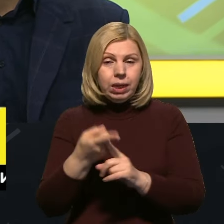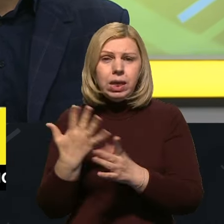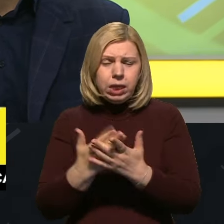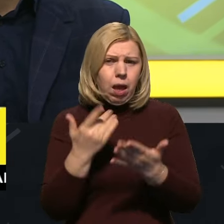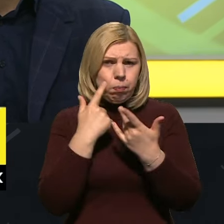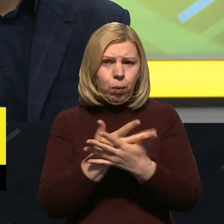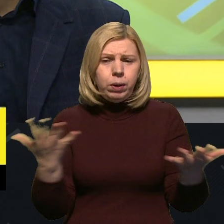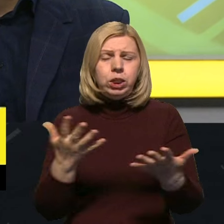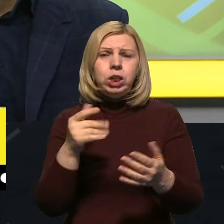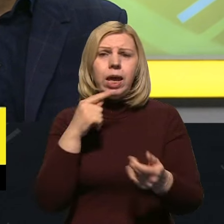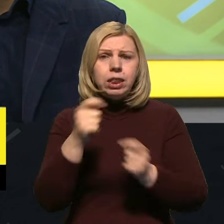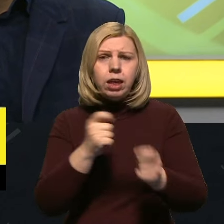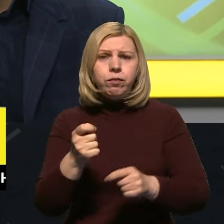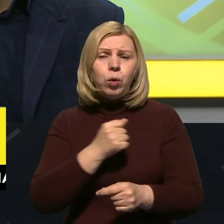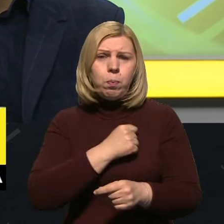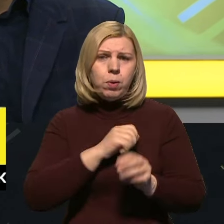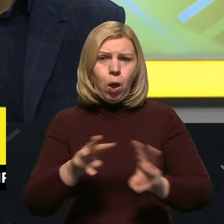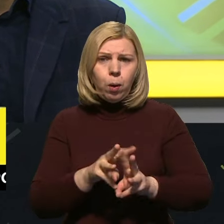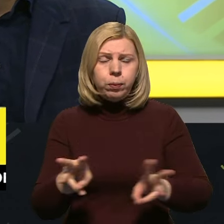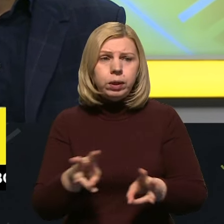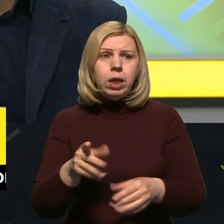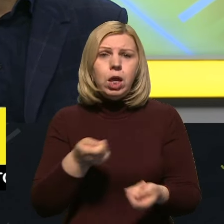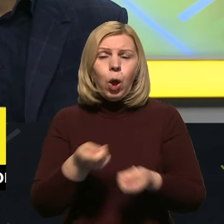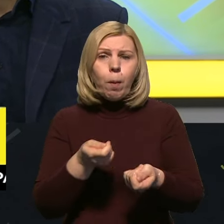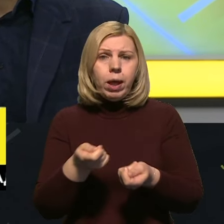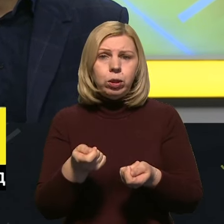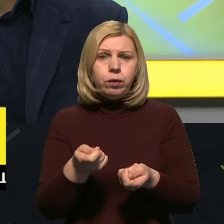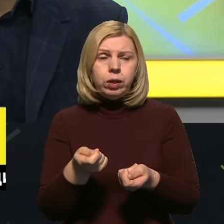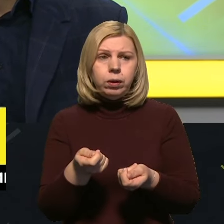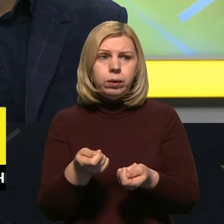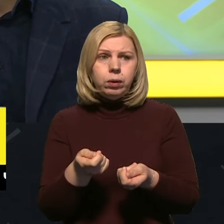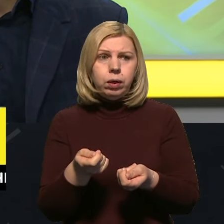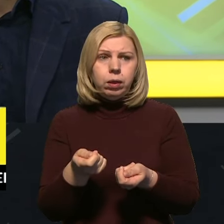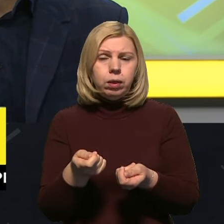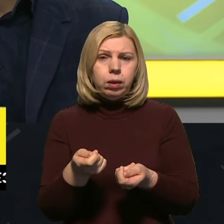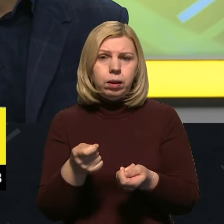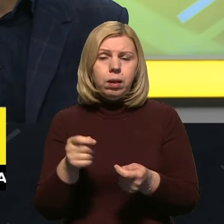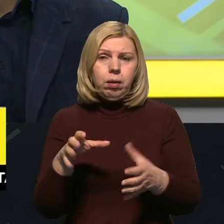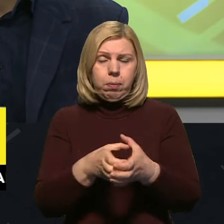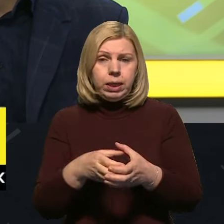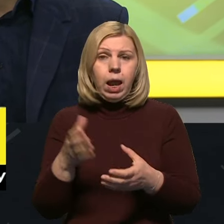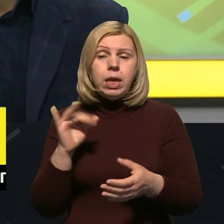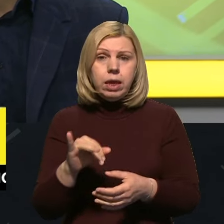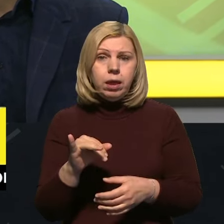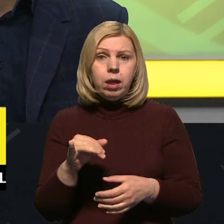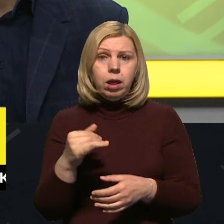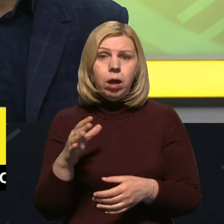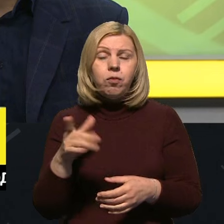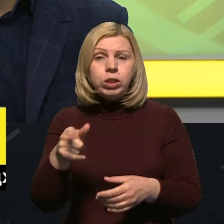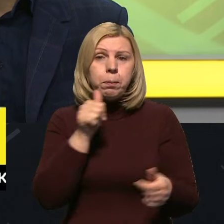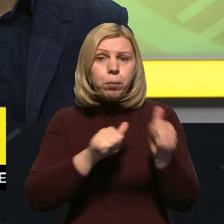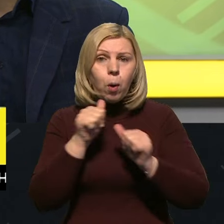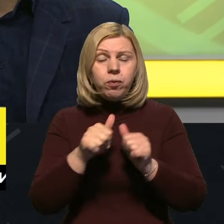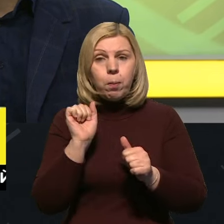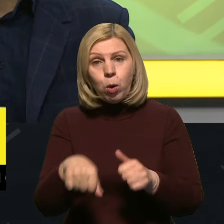'ю від Міноборони, безпосередньо командира батареї. І вони тестували, що